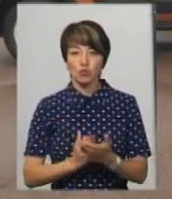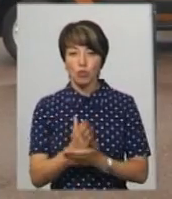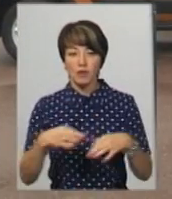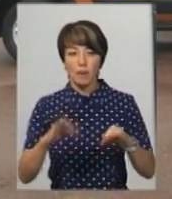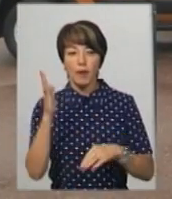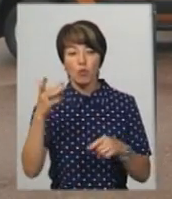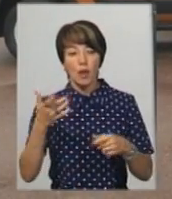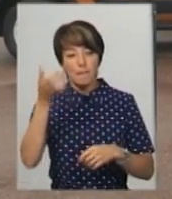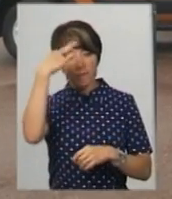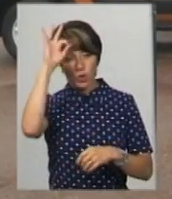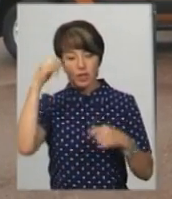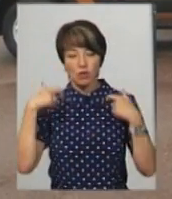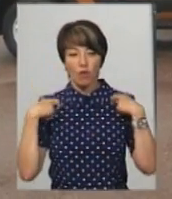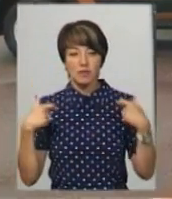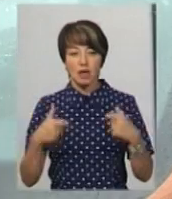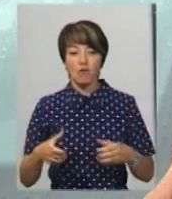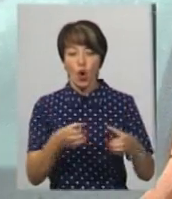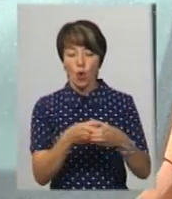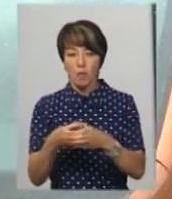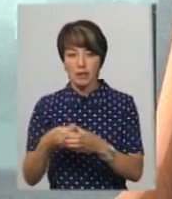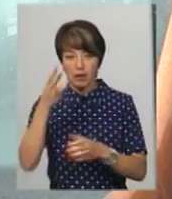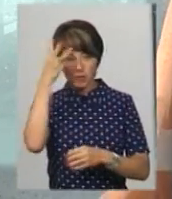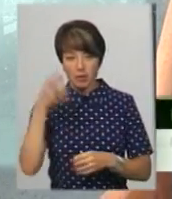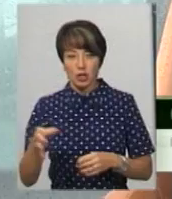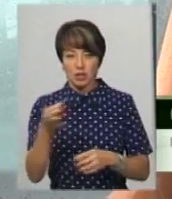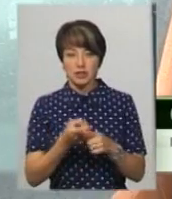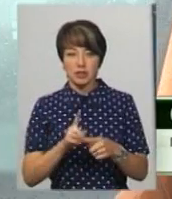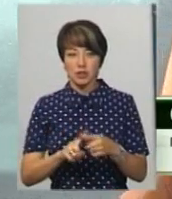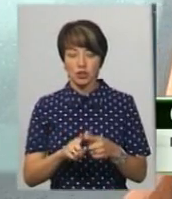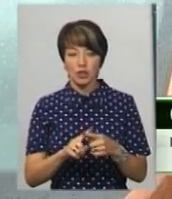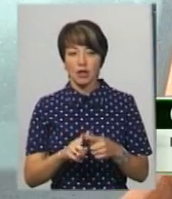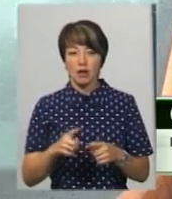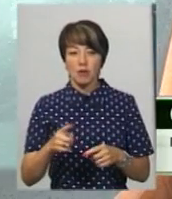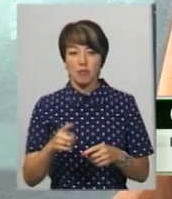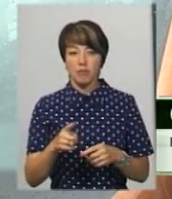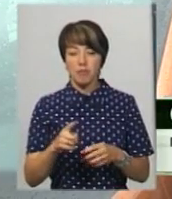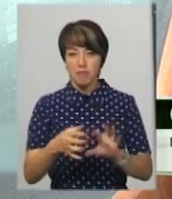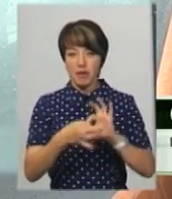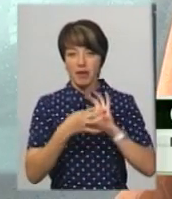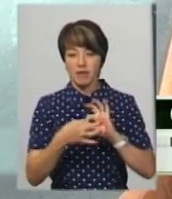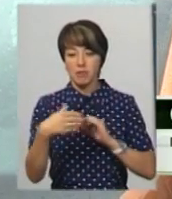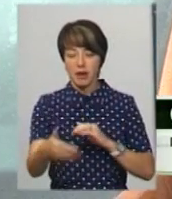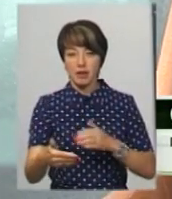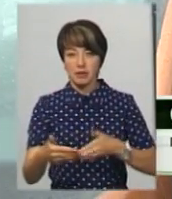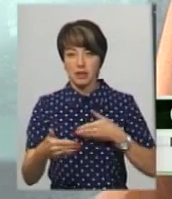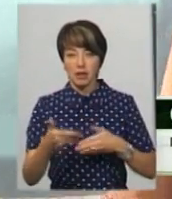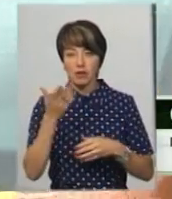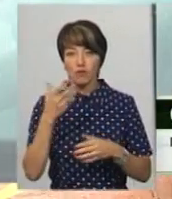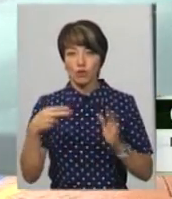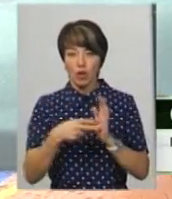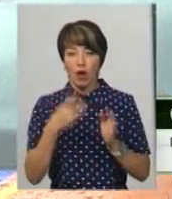майбутніх поліцейських офіцерів громад Хмельниччини. Прохідна – це повновий привід, 4 на 4, також передній привід включається, коли треба